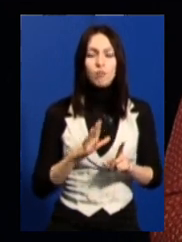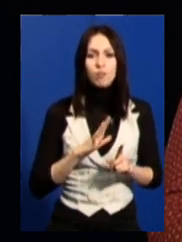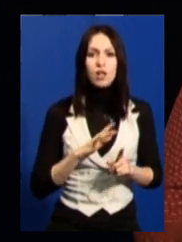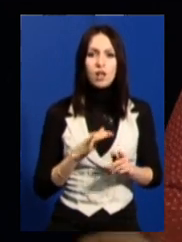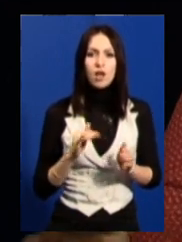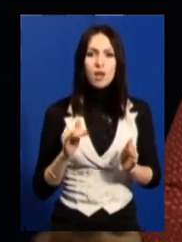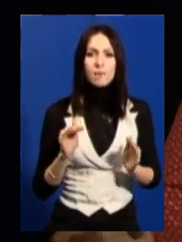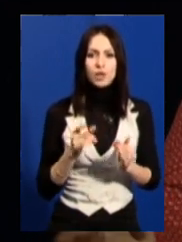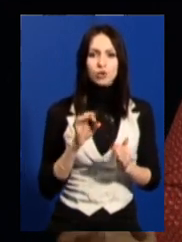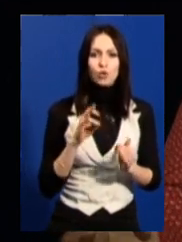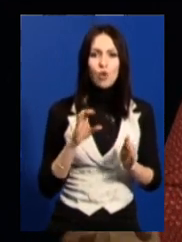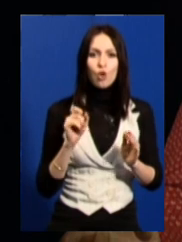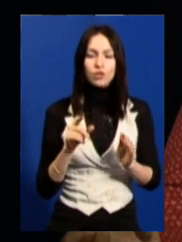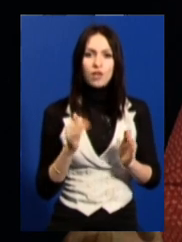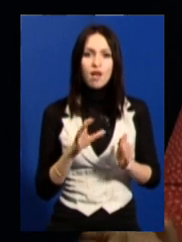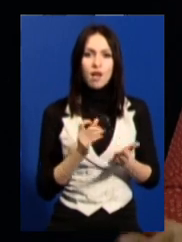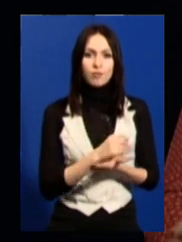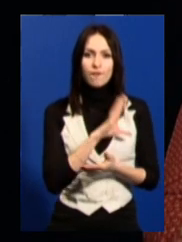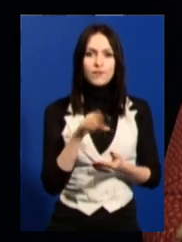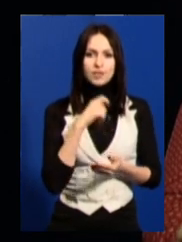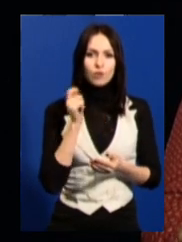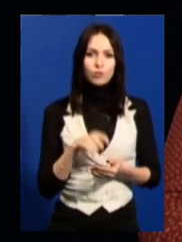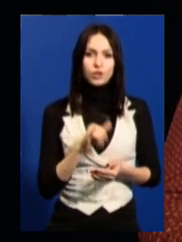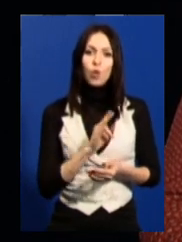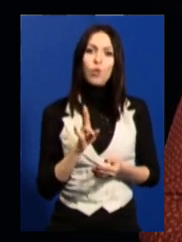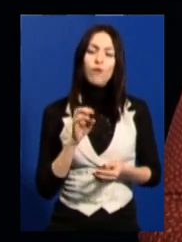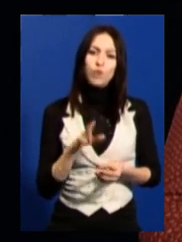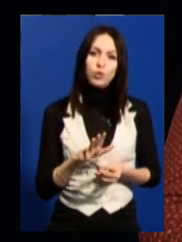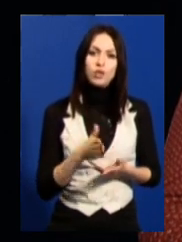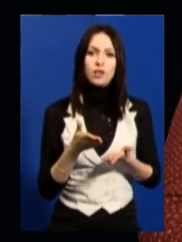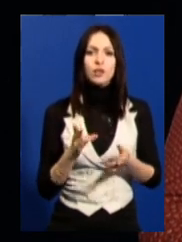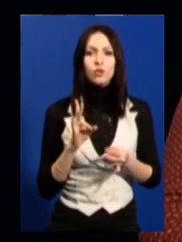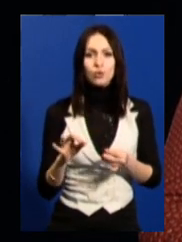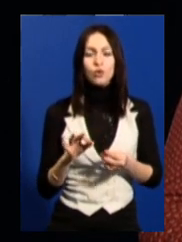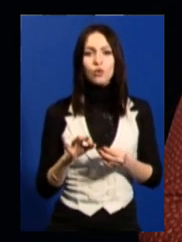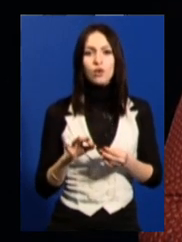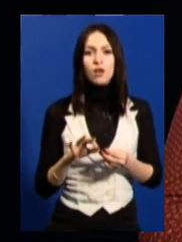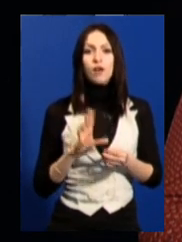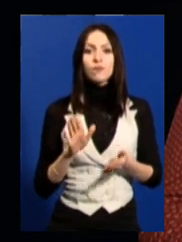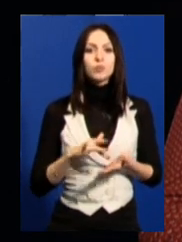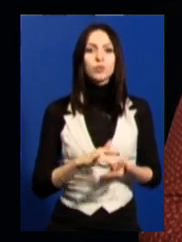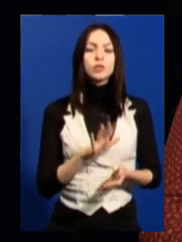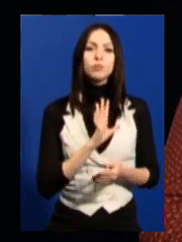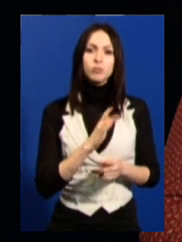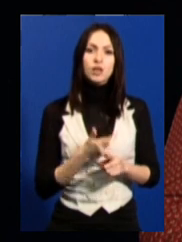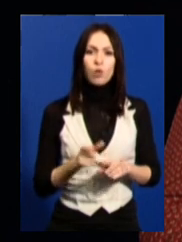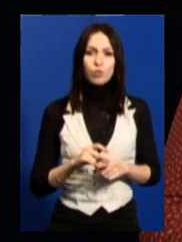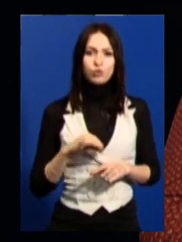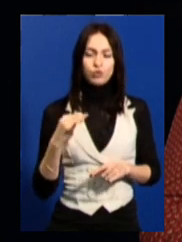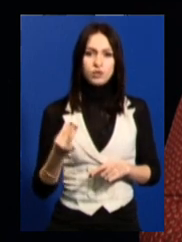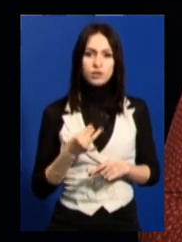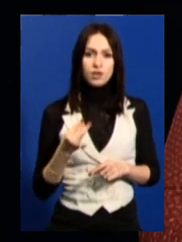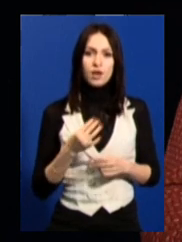золоте, а стала вся Україна у багатьох. У когось – ні. Ну, в подорожі було дуже цікаво